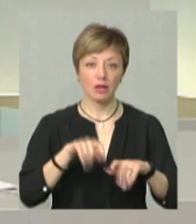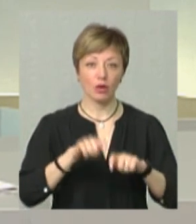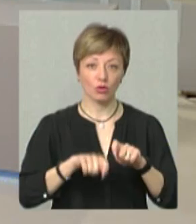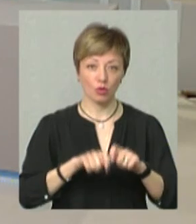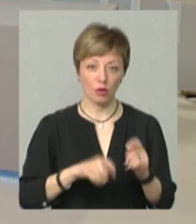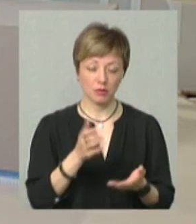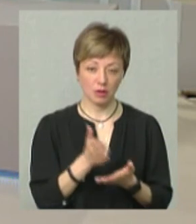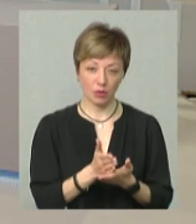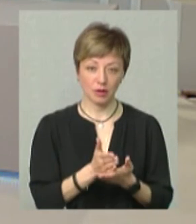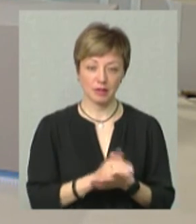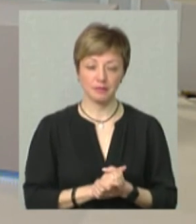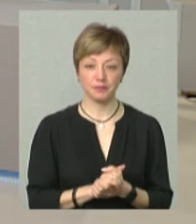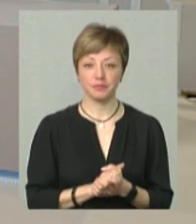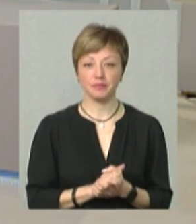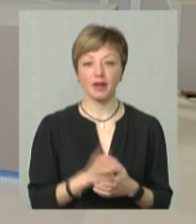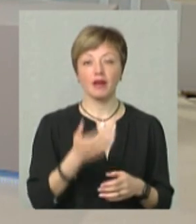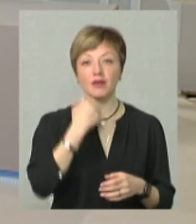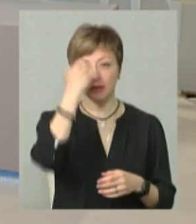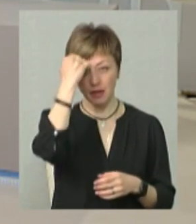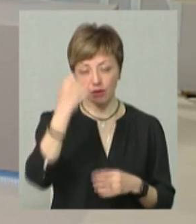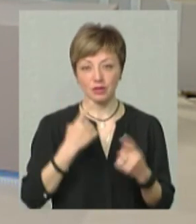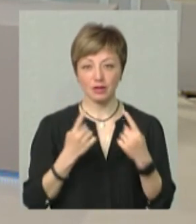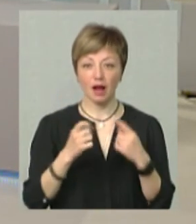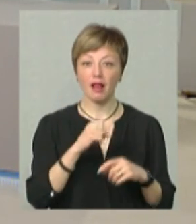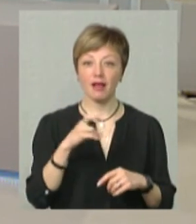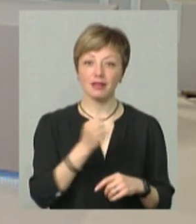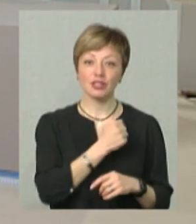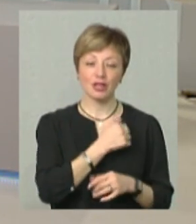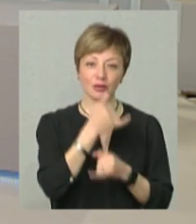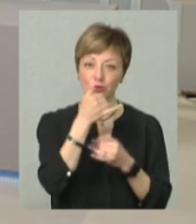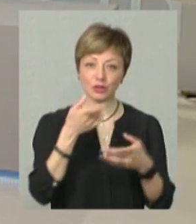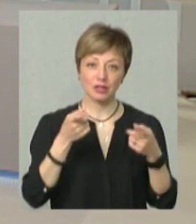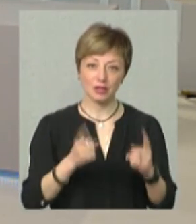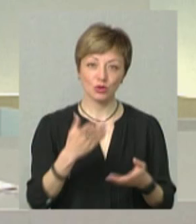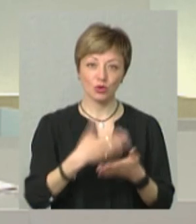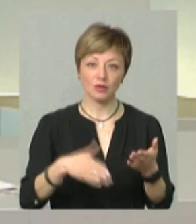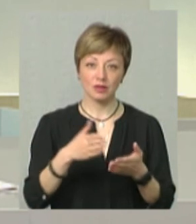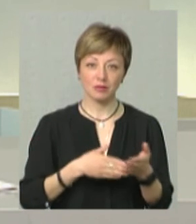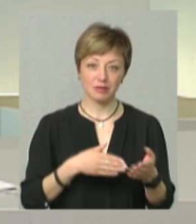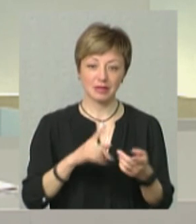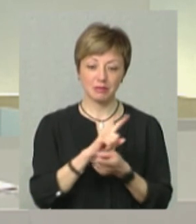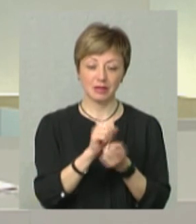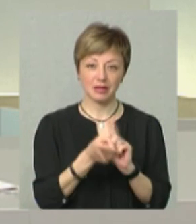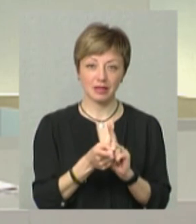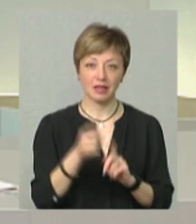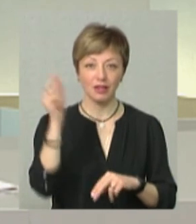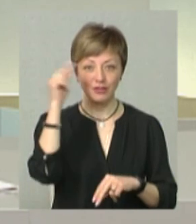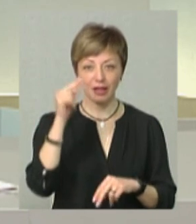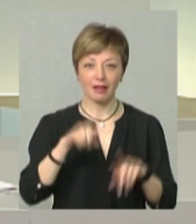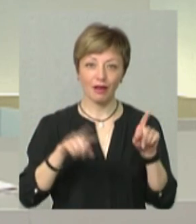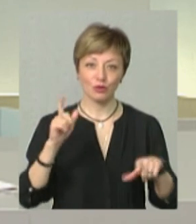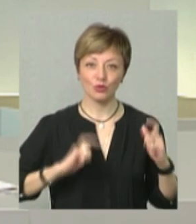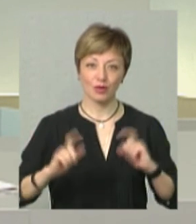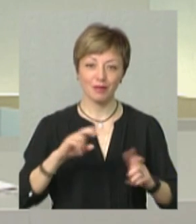знаходиться. Я вам дякую. Але, на жаль, ми не можемо дійсно зовсім відмінити навчання, як дехто студентів